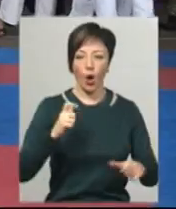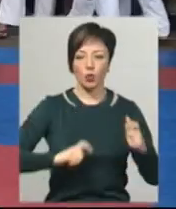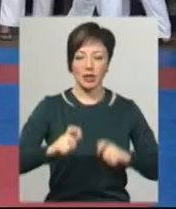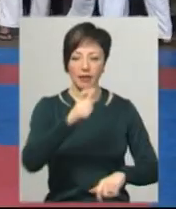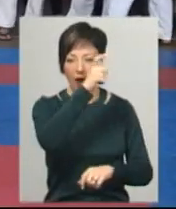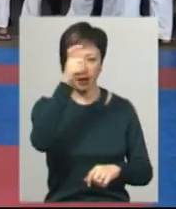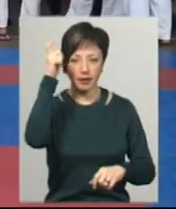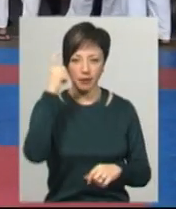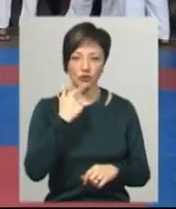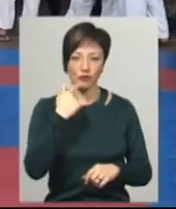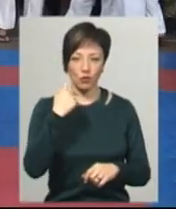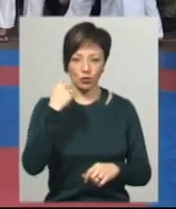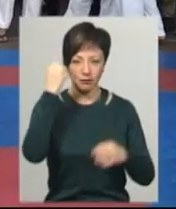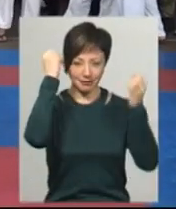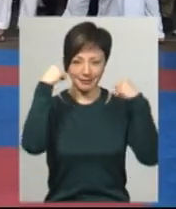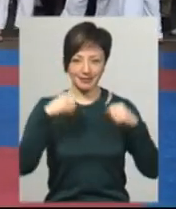Костянтин Потапов.